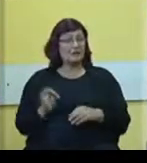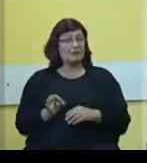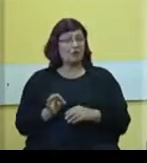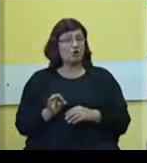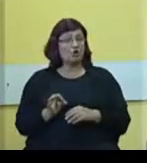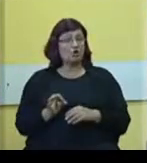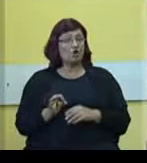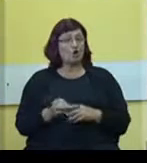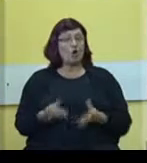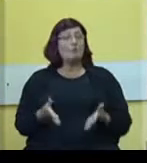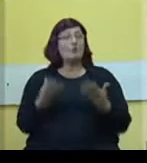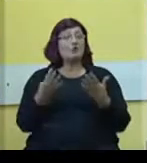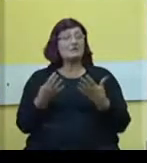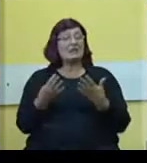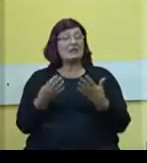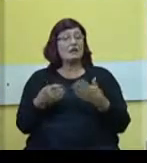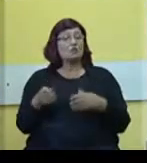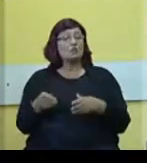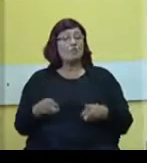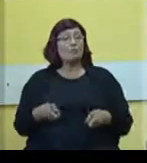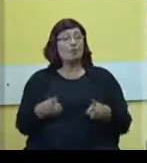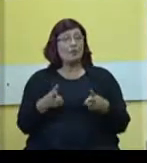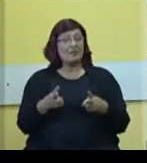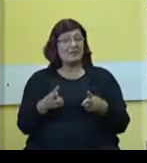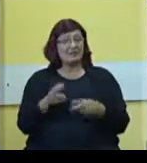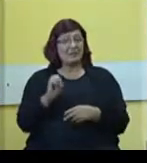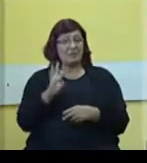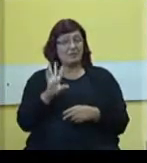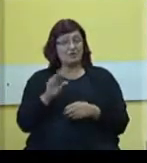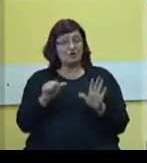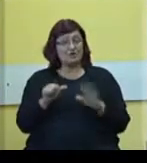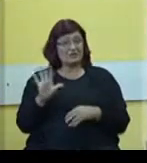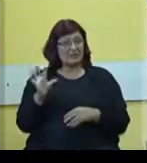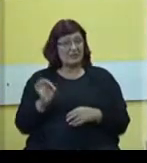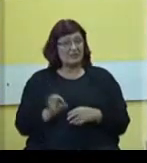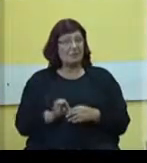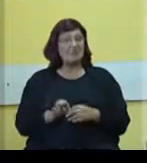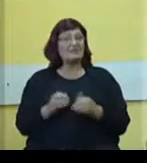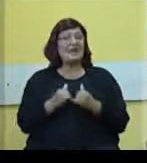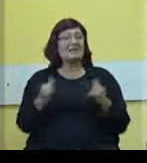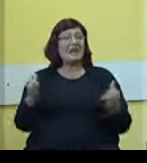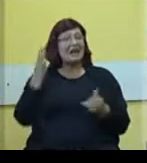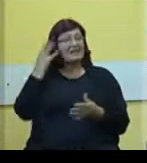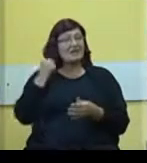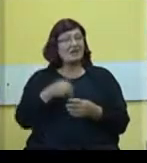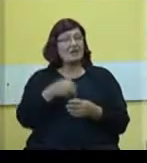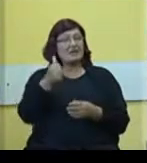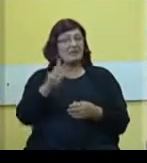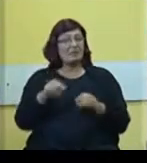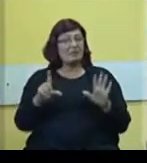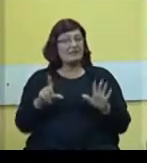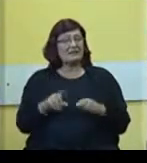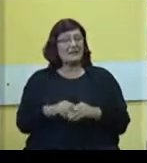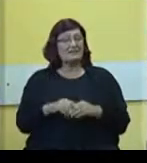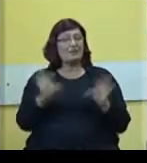poctice i poljoprivredi i ruralnom razvoju 15,65%, razvoj sela 1,7%,